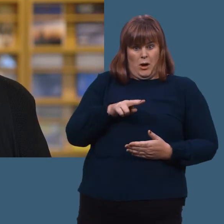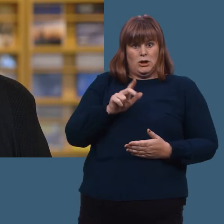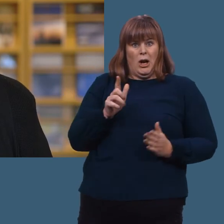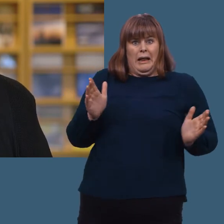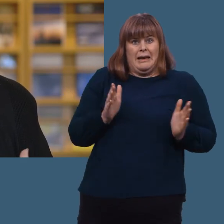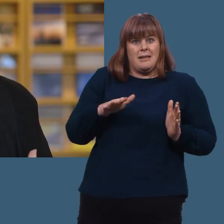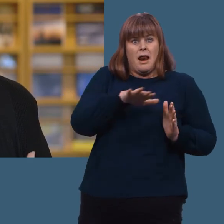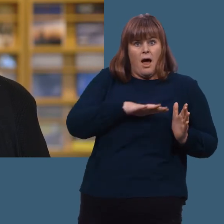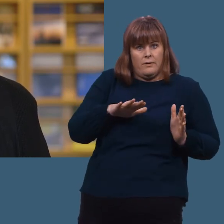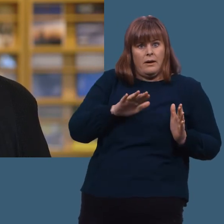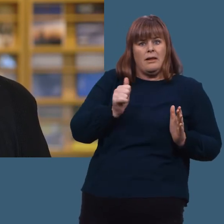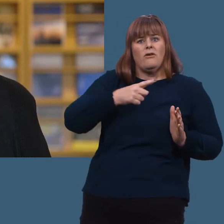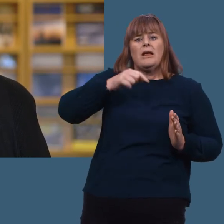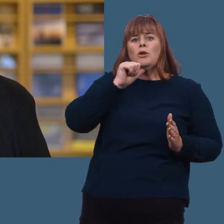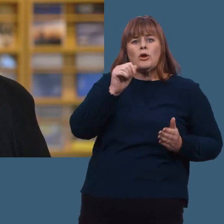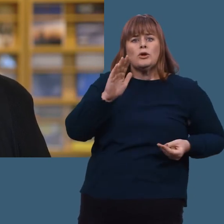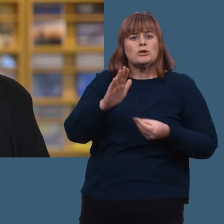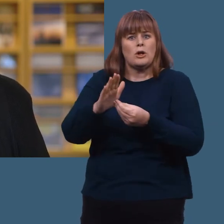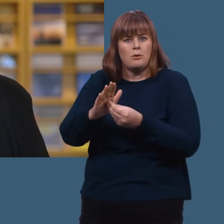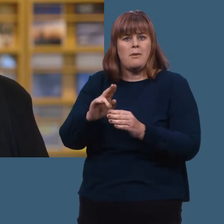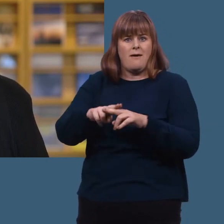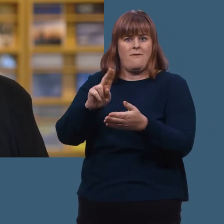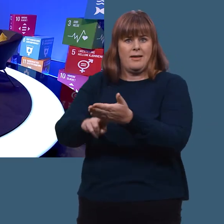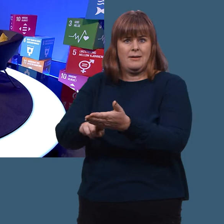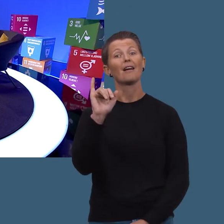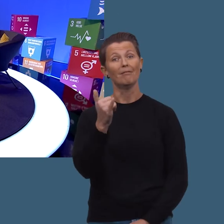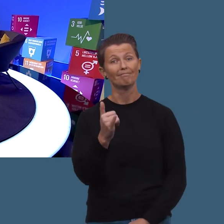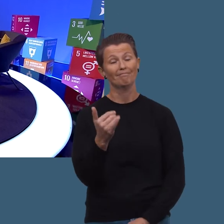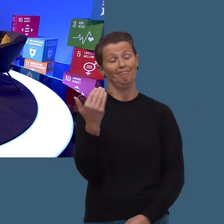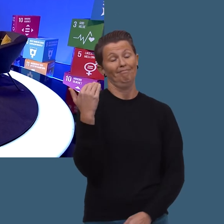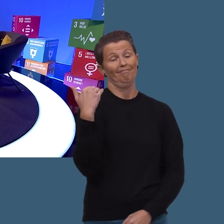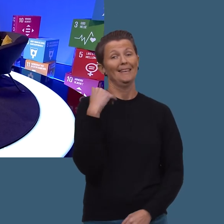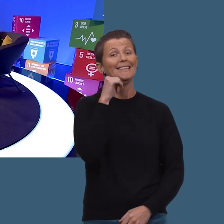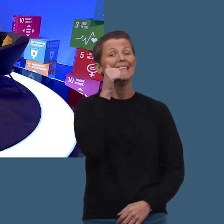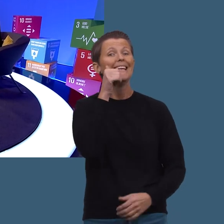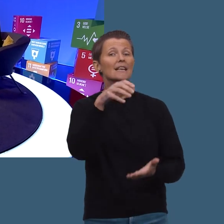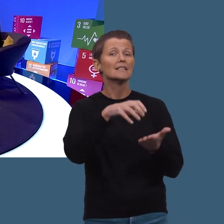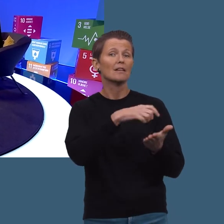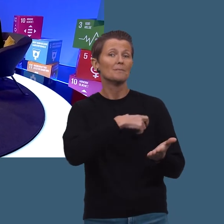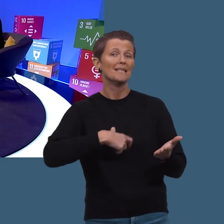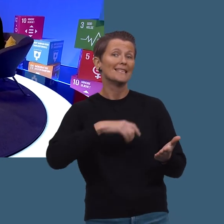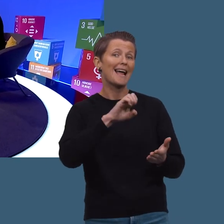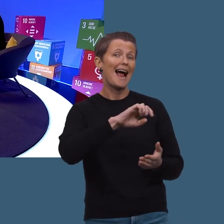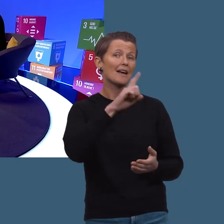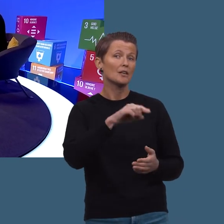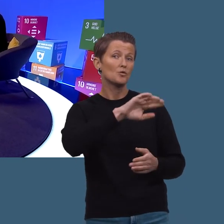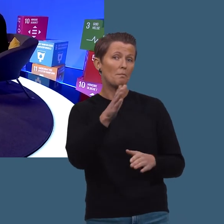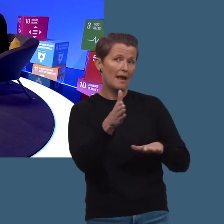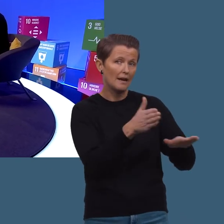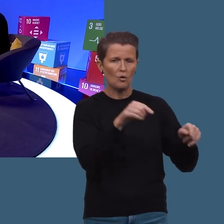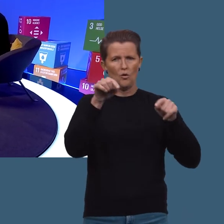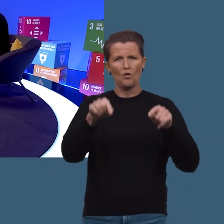Og derfor må vi støtte opp om FN. Ja, fra tidligere statsminister Erna Solberg til